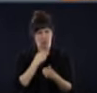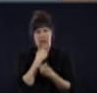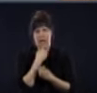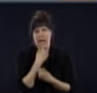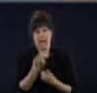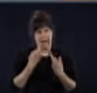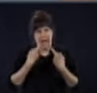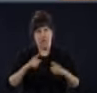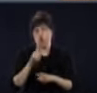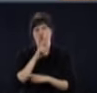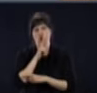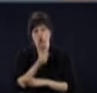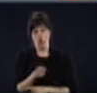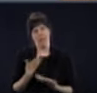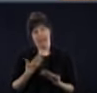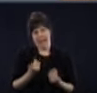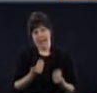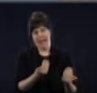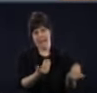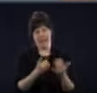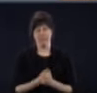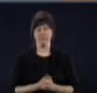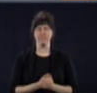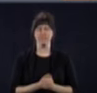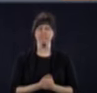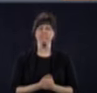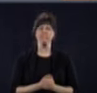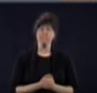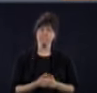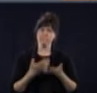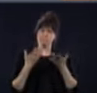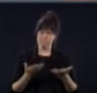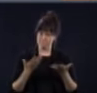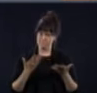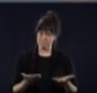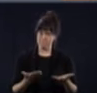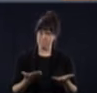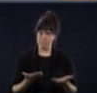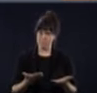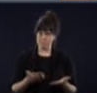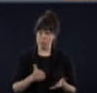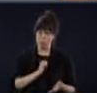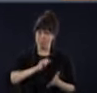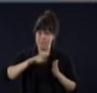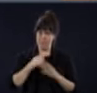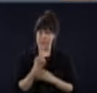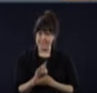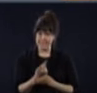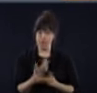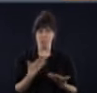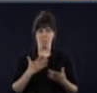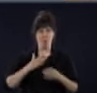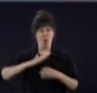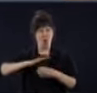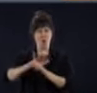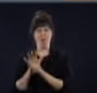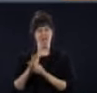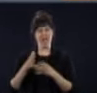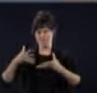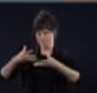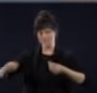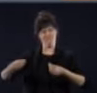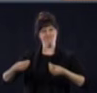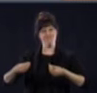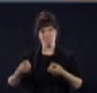opportunités qui vont découler de cette situation-là, mais actuellement, par contre, je l'ai dit, il ne pas crier victoire, ce n pas derrière nous, on n'est pas capable de vous